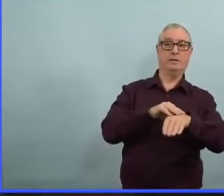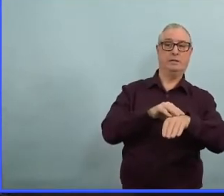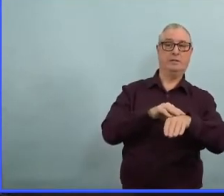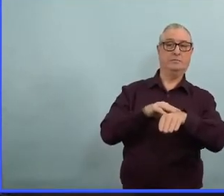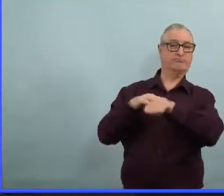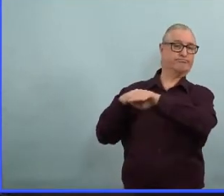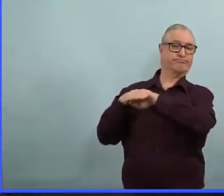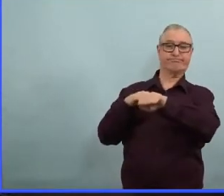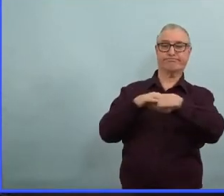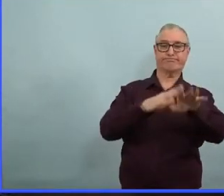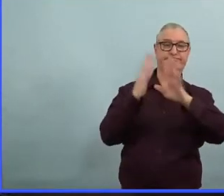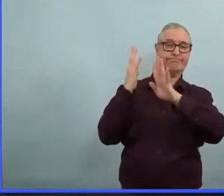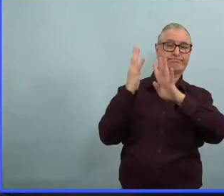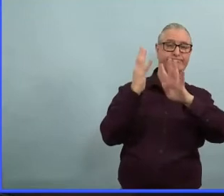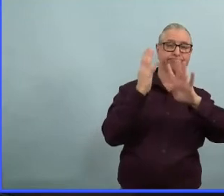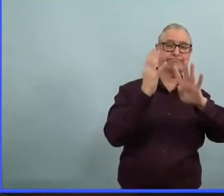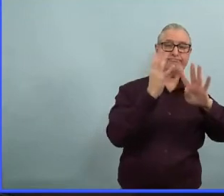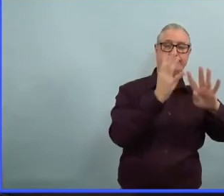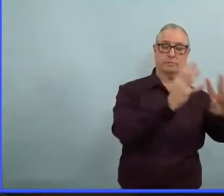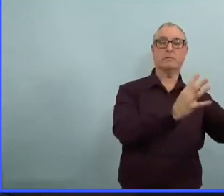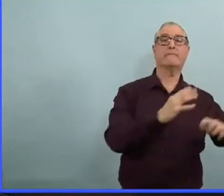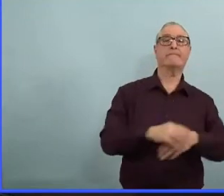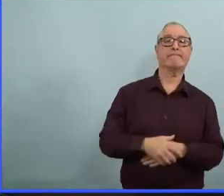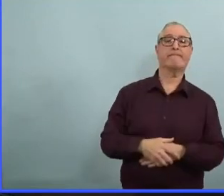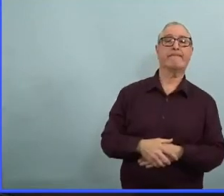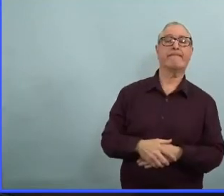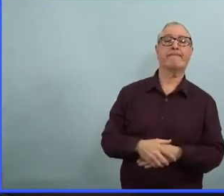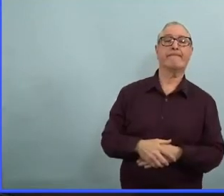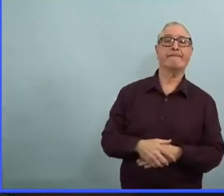Alors c'est quelque chose qui a été dit en chambre.